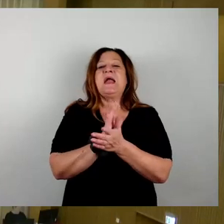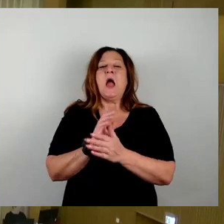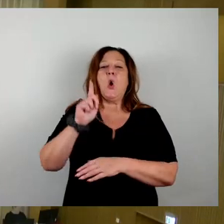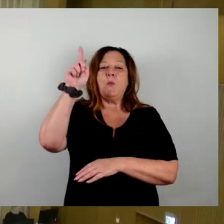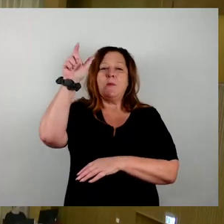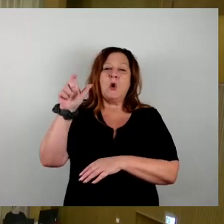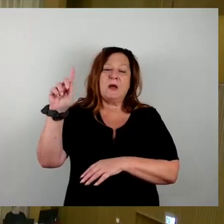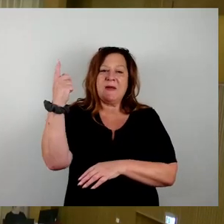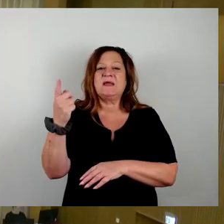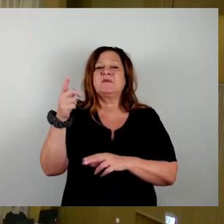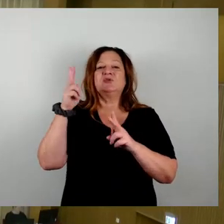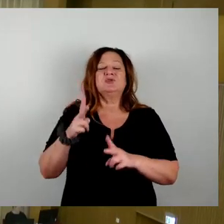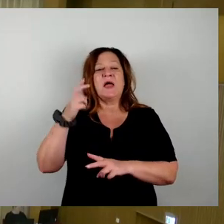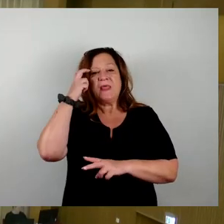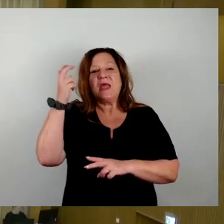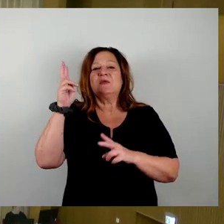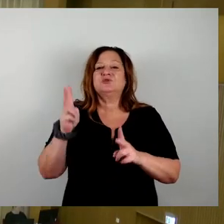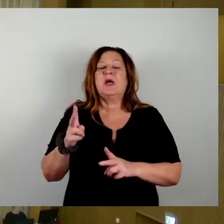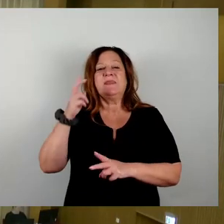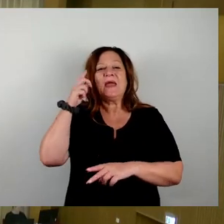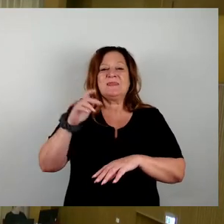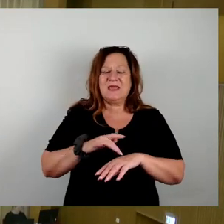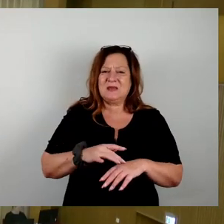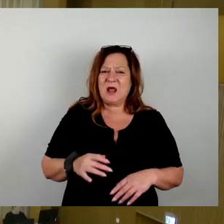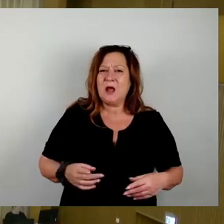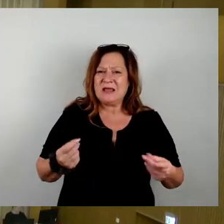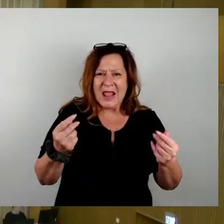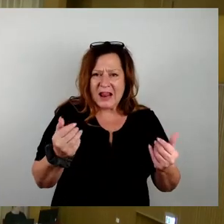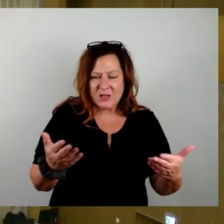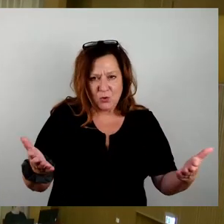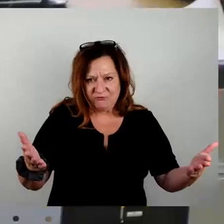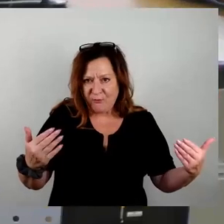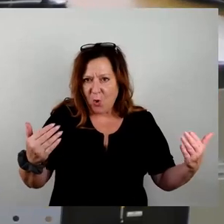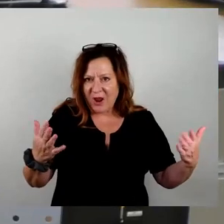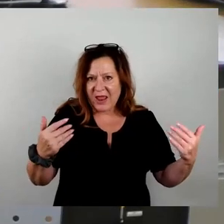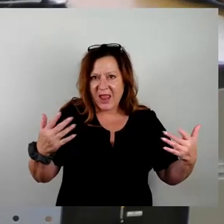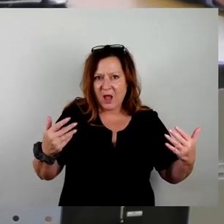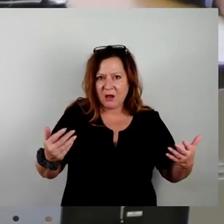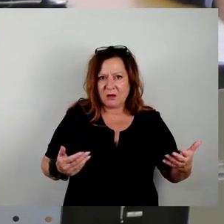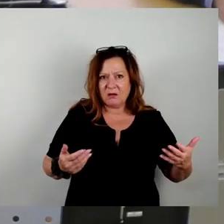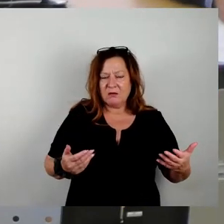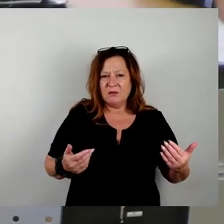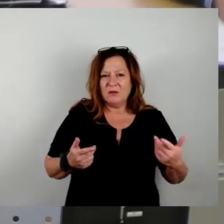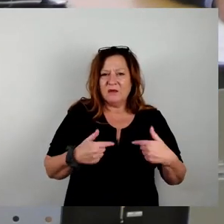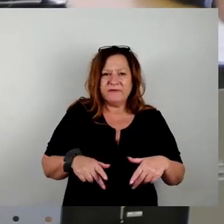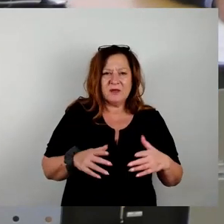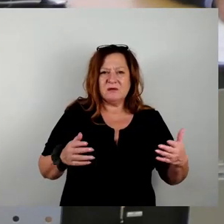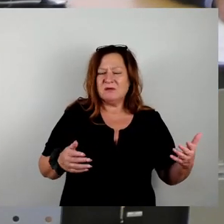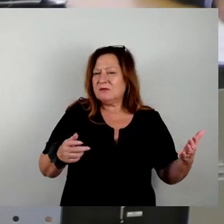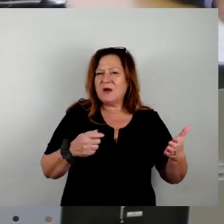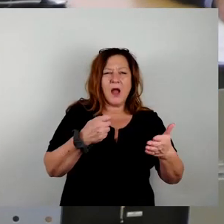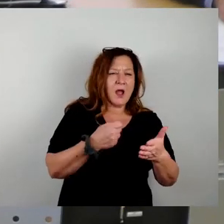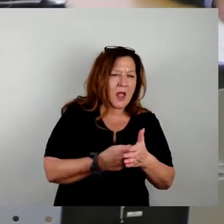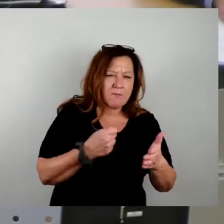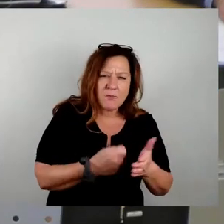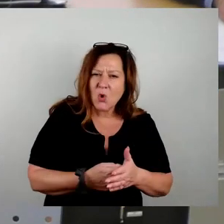Stadträte, wo kommt denn das ganze Geld her? Und wir wälzen immer wieder Gebühren und Kostenerhöhungen auf